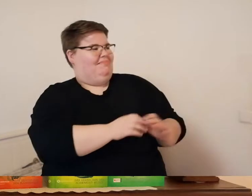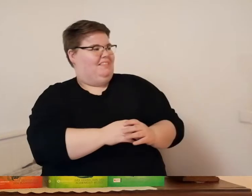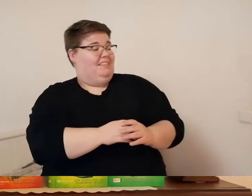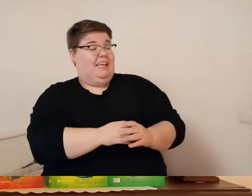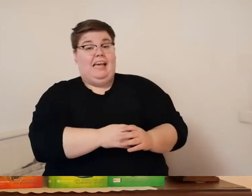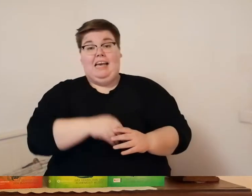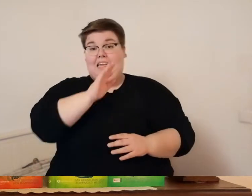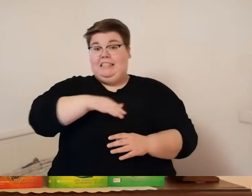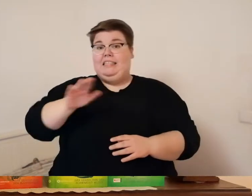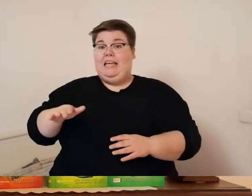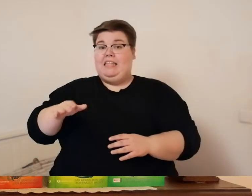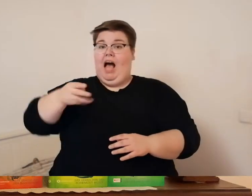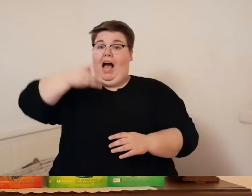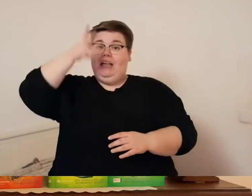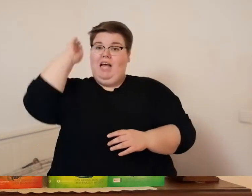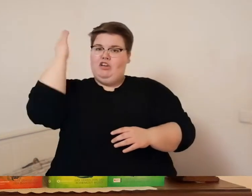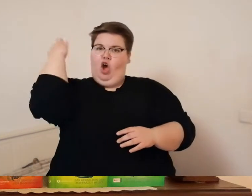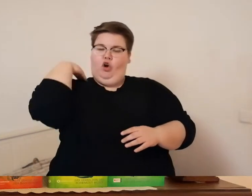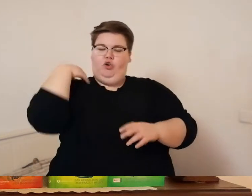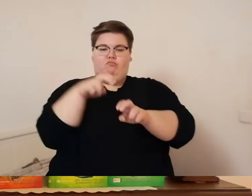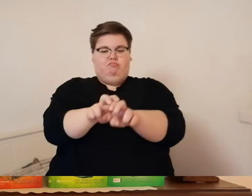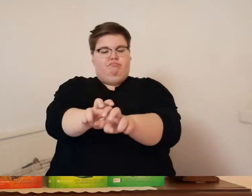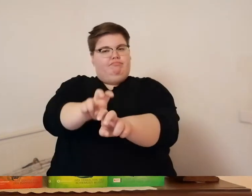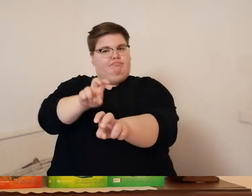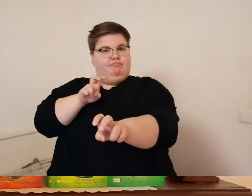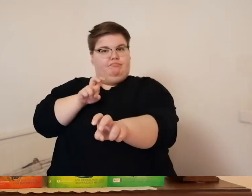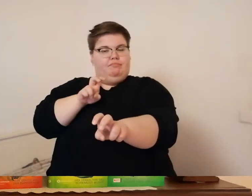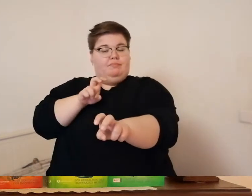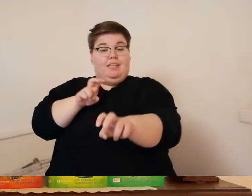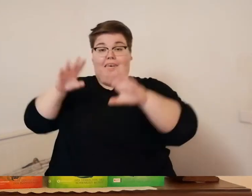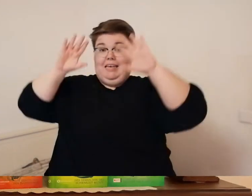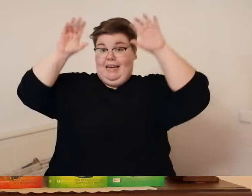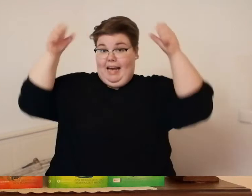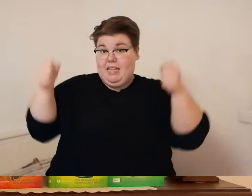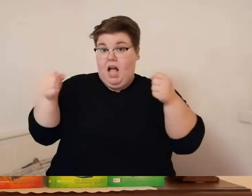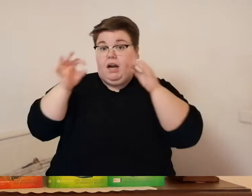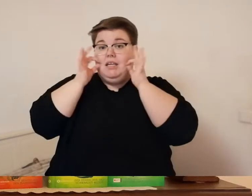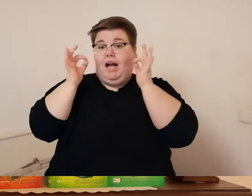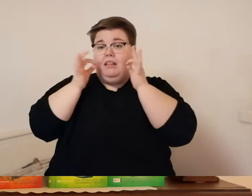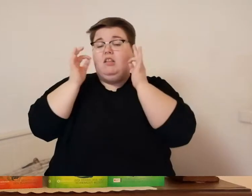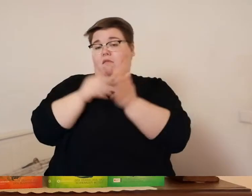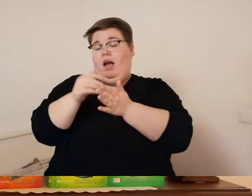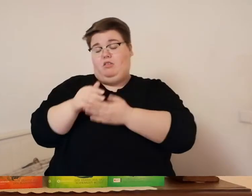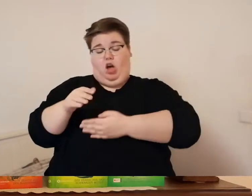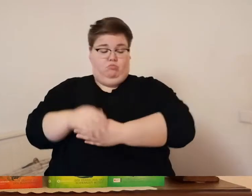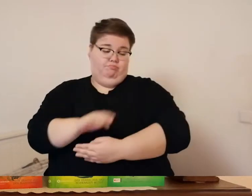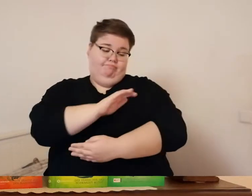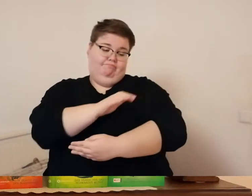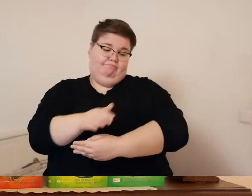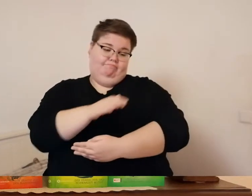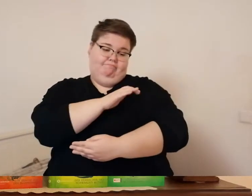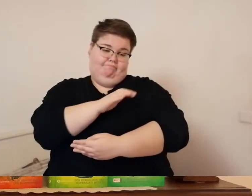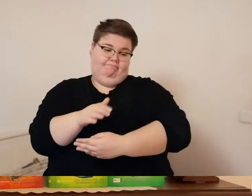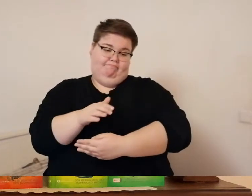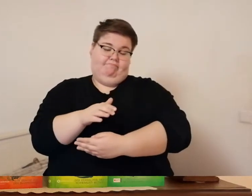sie hielt die katze auf dem schoß die sie nicht hier oben in den bergen zurücklassen wollte wie hast du adana gerufen